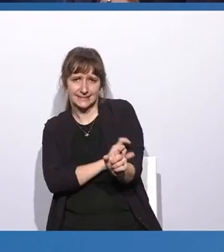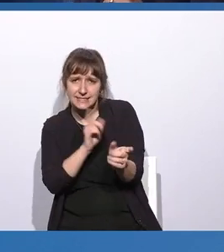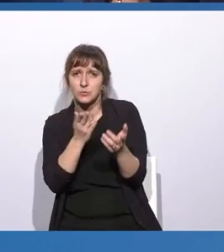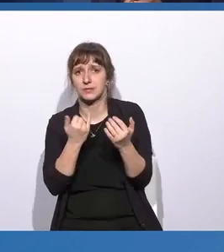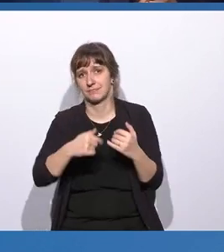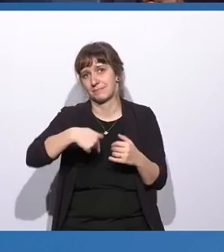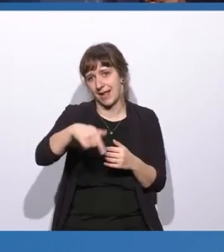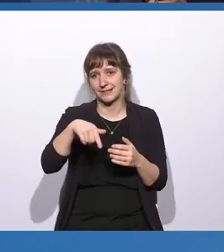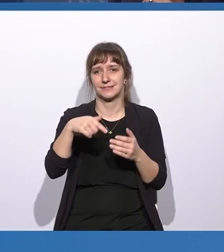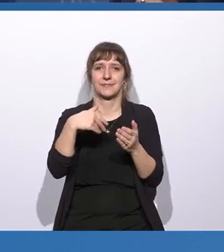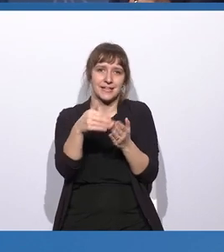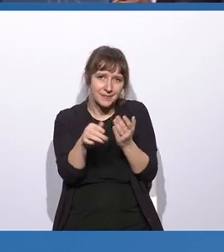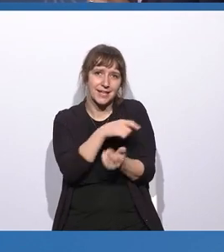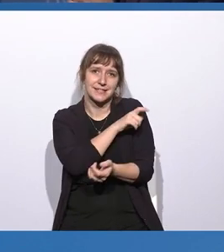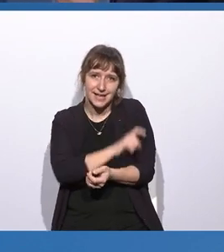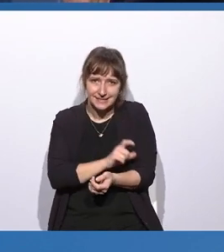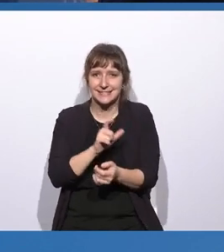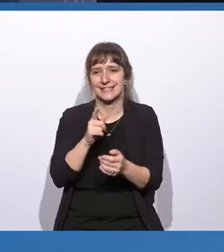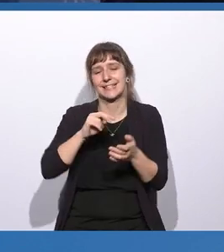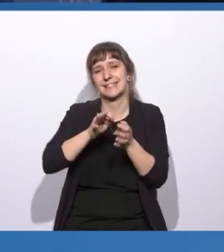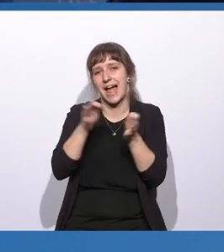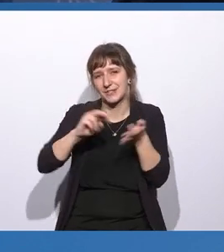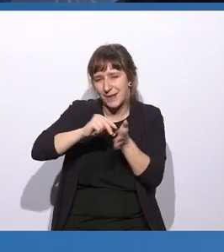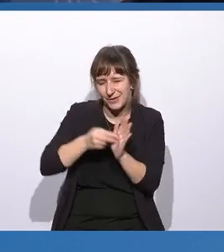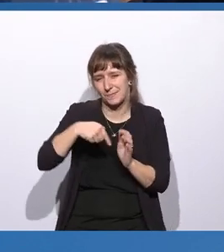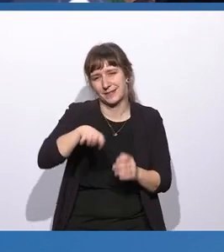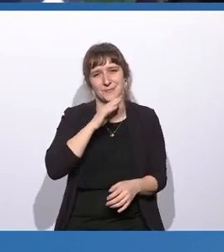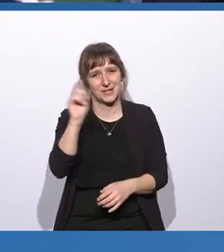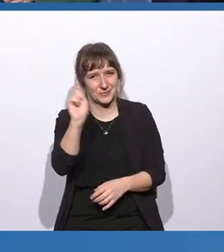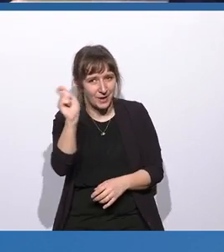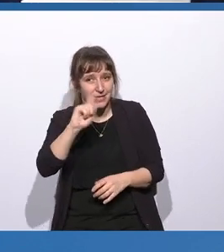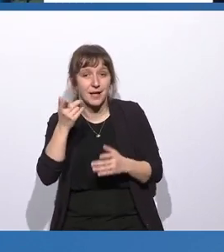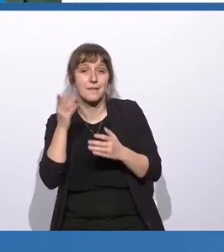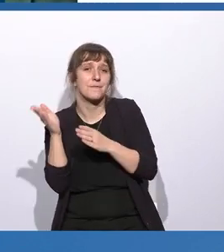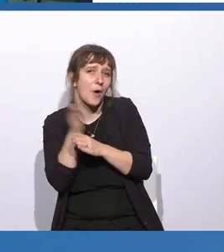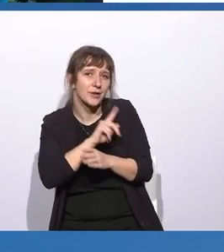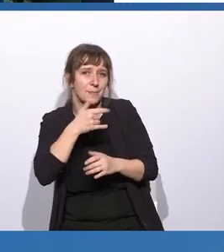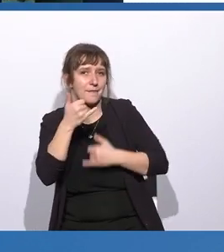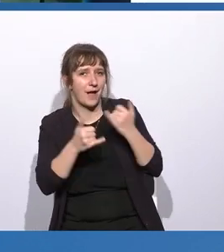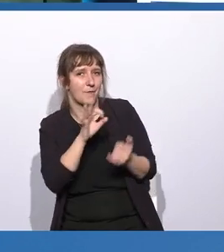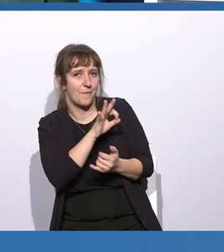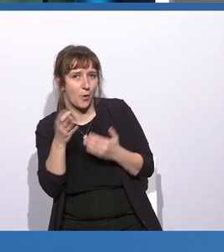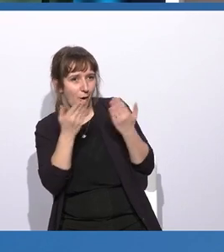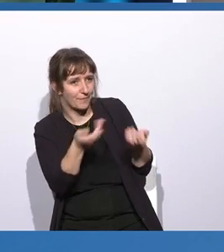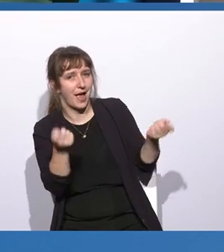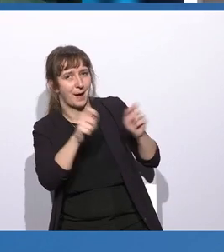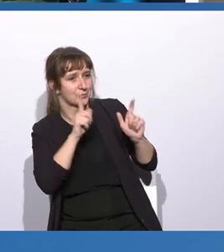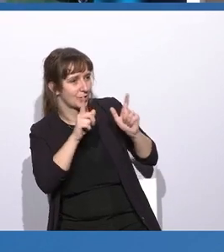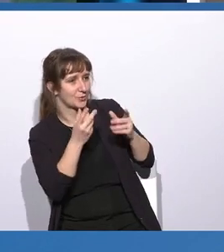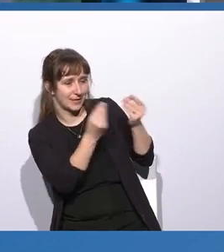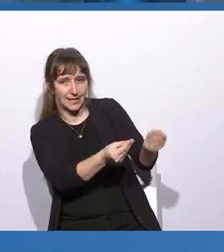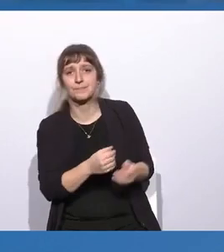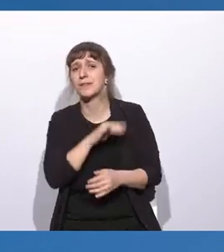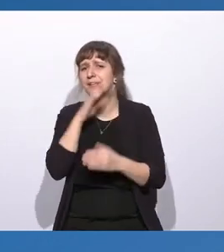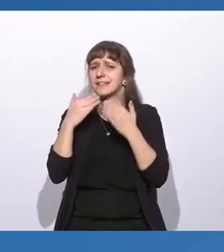bald geht es, Stichwort resiliente Tagesplanung, zur Mittagspause. Aber zuvor darf ich nochmal an Sie, Frohloch, übergeben zur Abschlussmoderation. Ganz herzlichen Dank, Herr Gröschel.